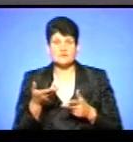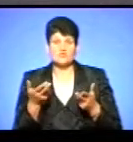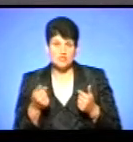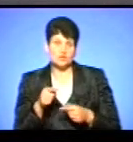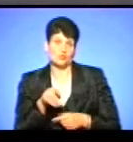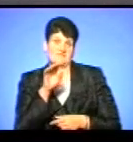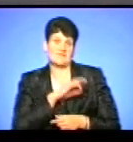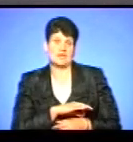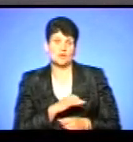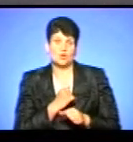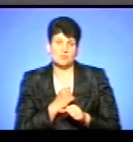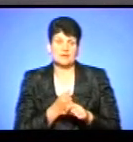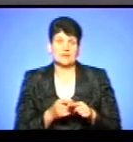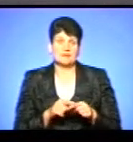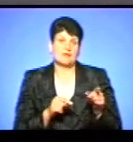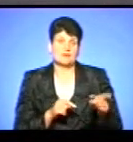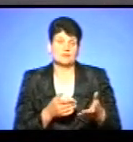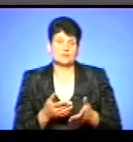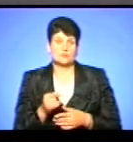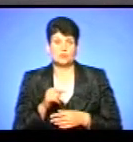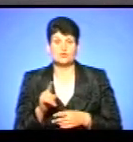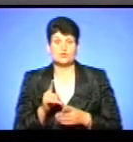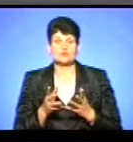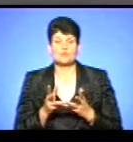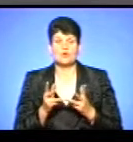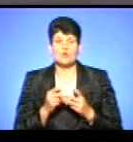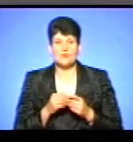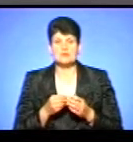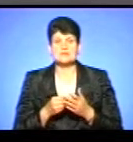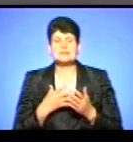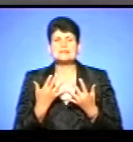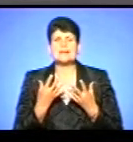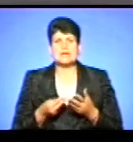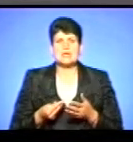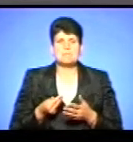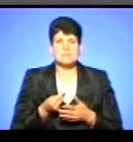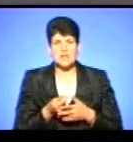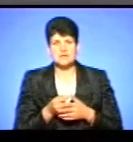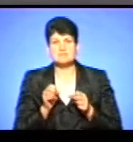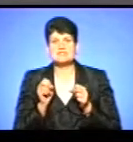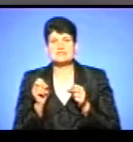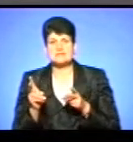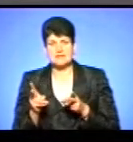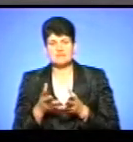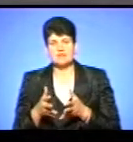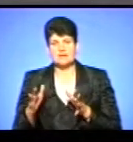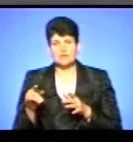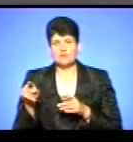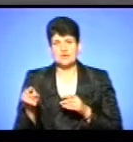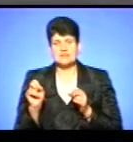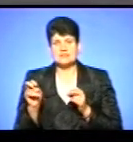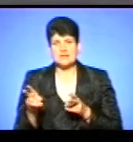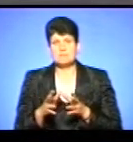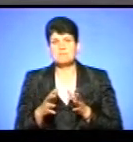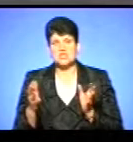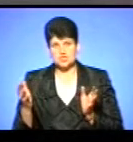вигідно робити, тому що, якщо порахувати тарифи, скільки ми платимо за скифт каналізацію, то вони набагато б були